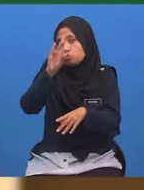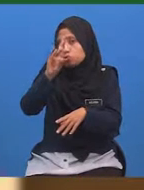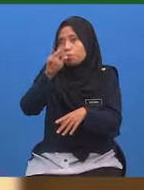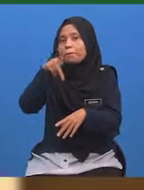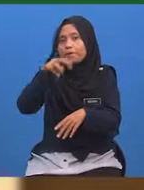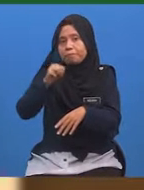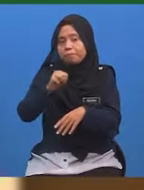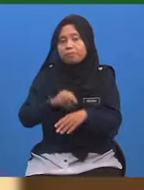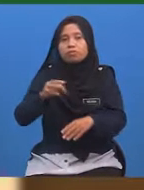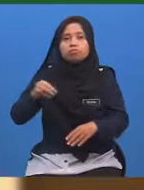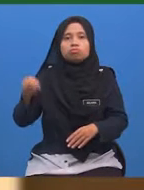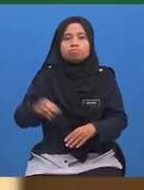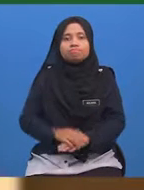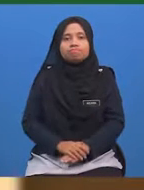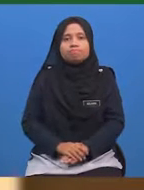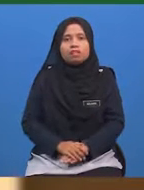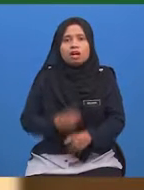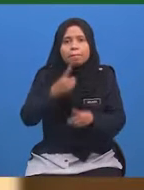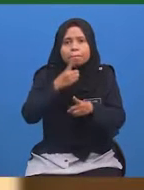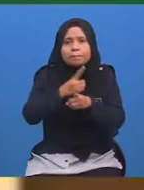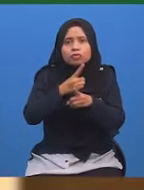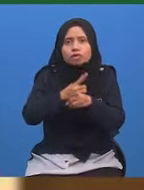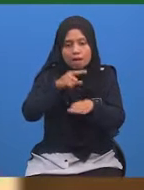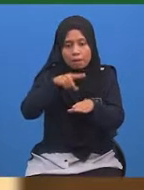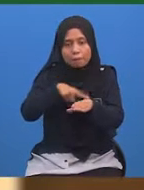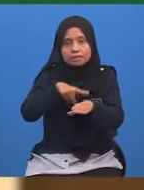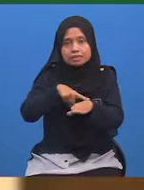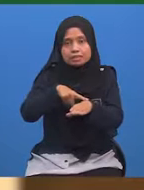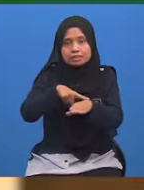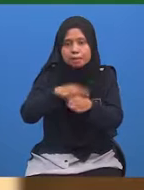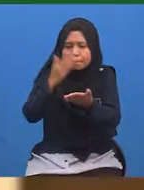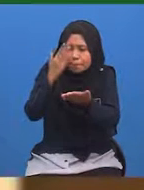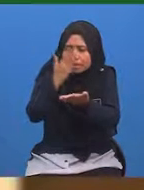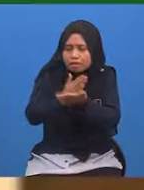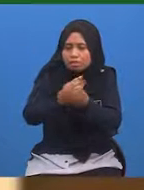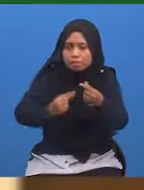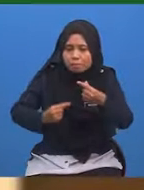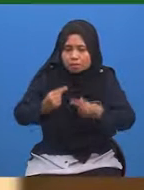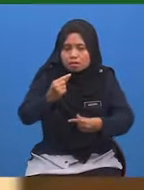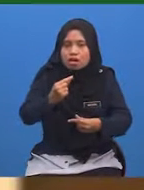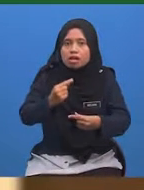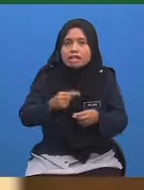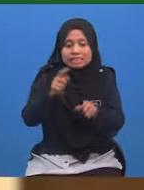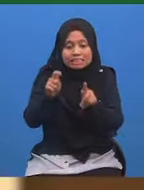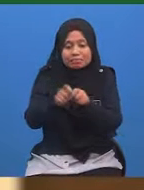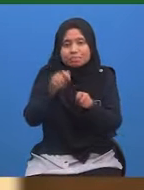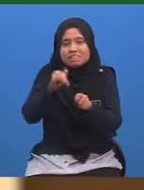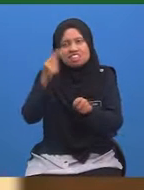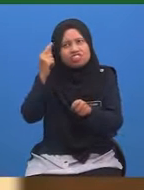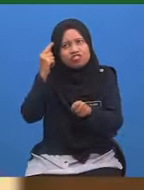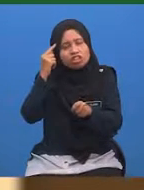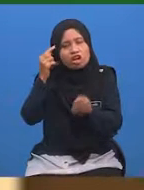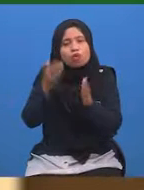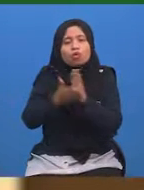Murid-murid, benarkah masa berhenti bergerak Seperti yang difikirkan